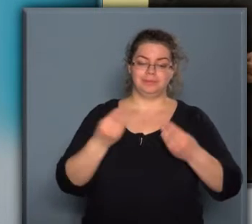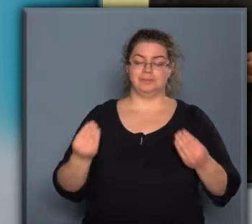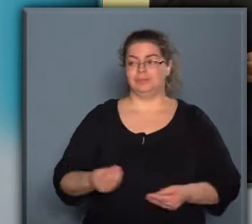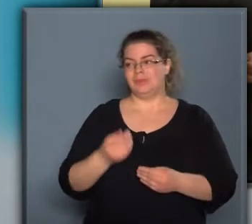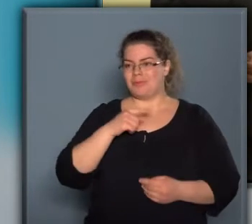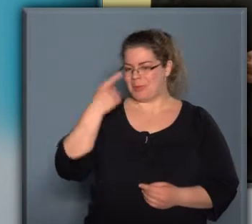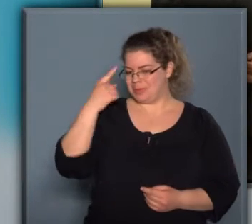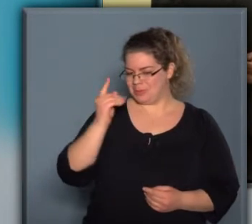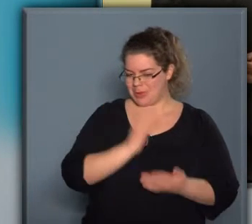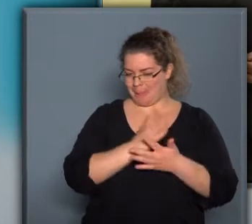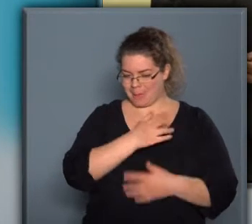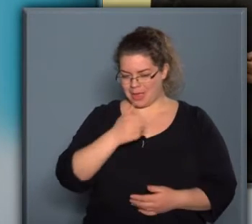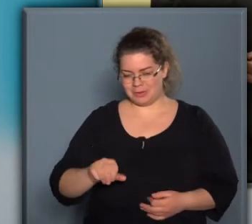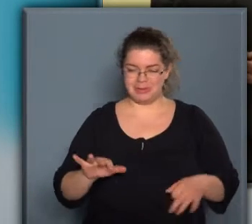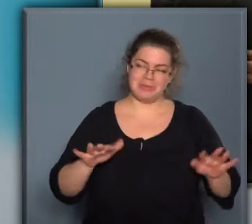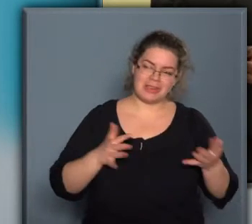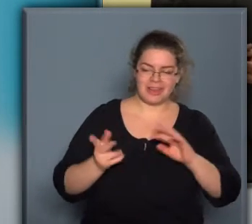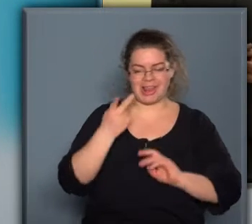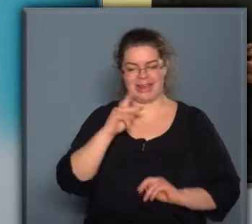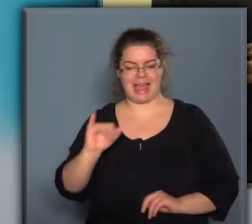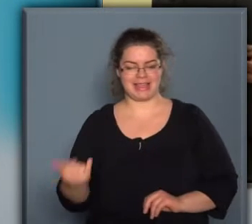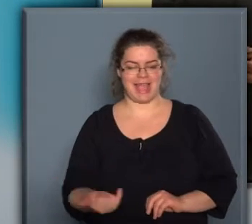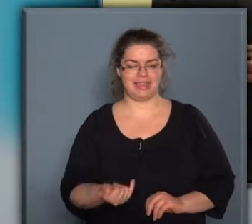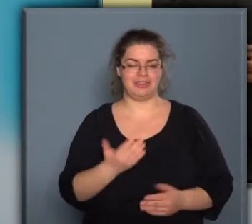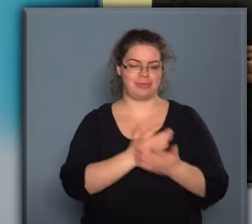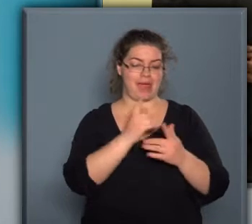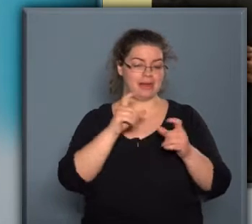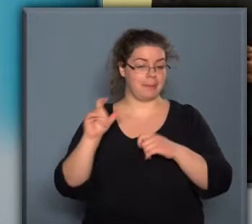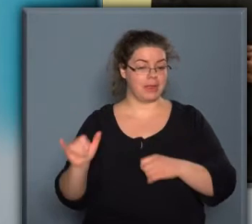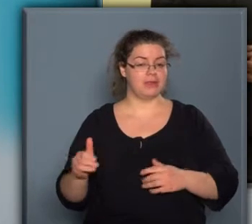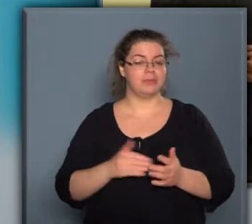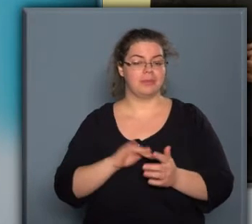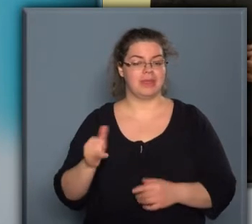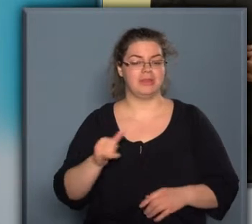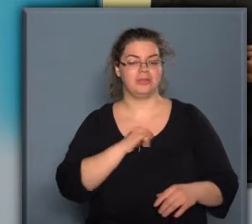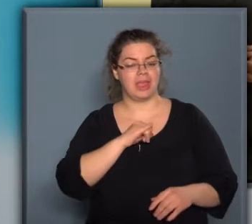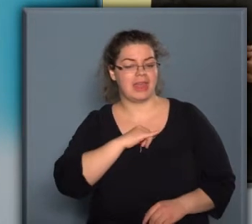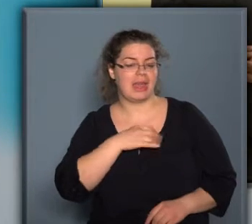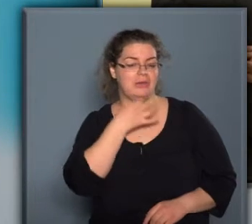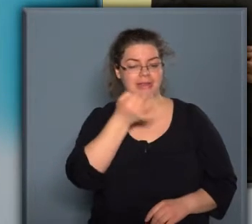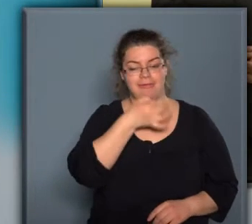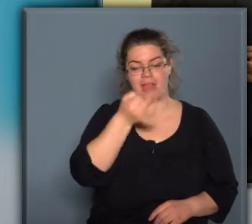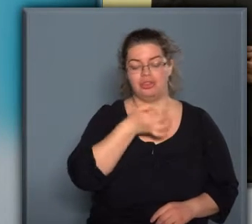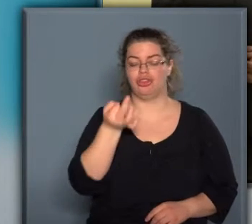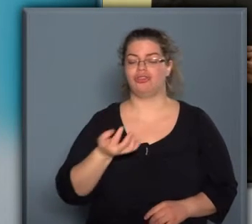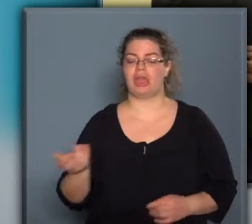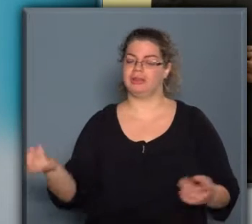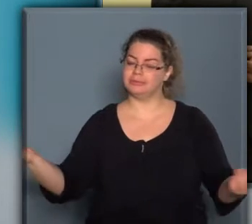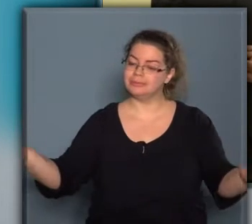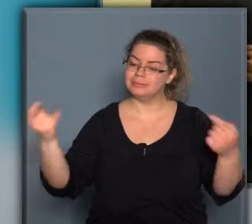azért tudnak már róla, meg esetleg látták is már a képeimet, és mégis érdeklődve és kíváncsisággal